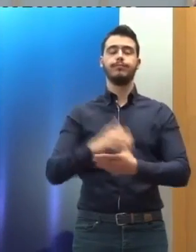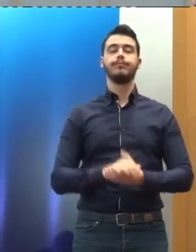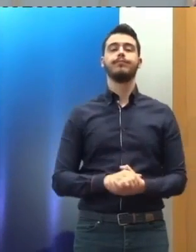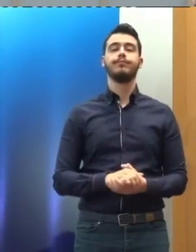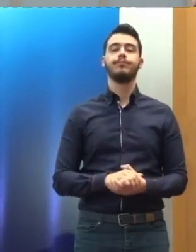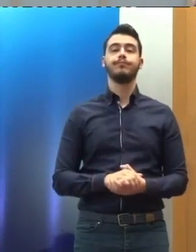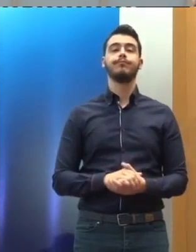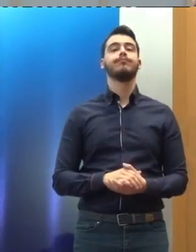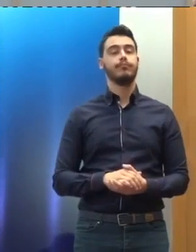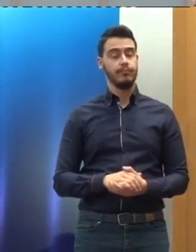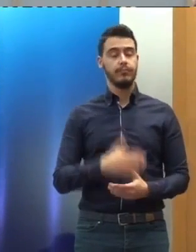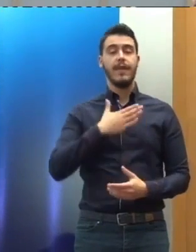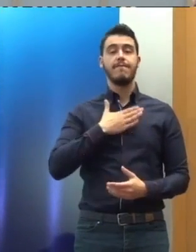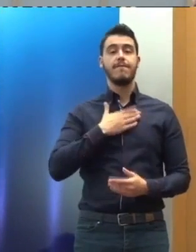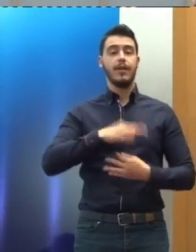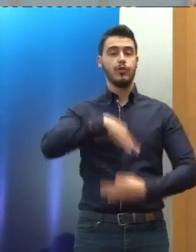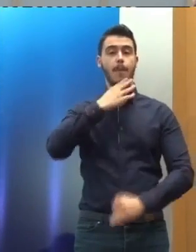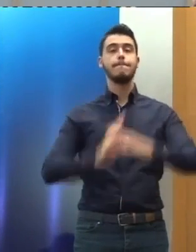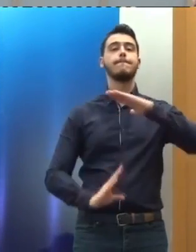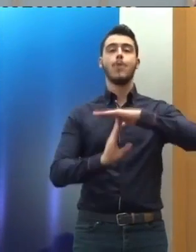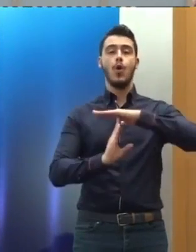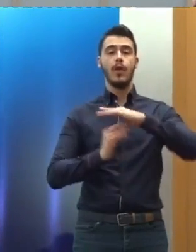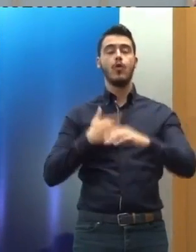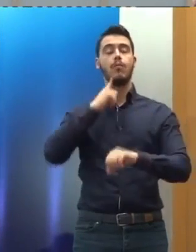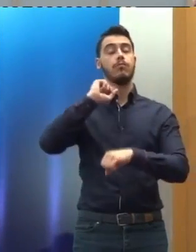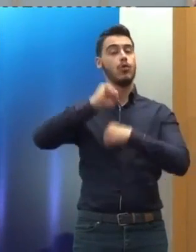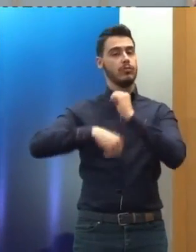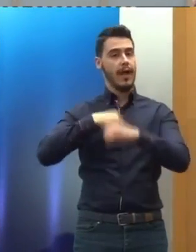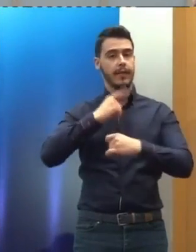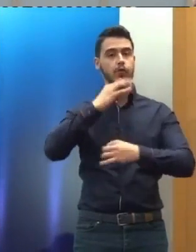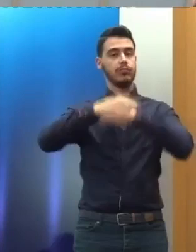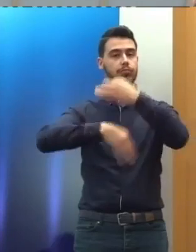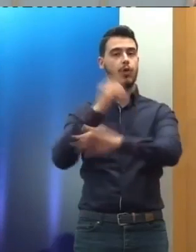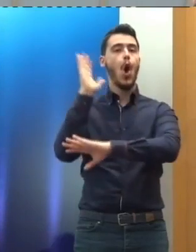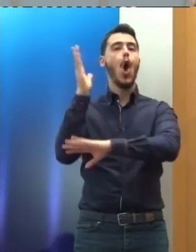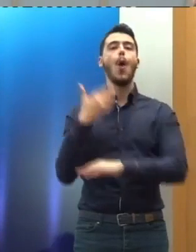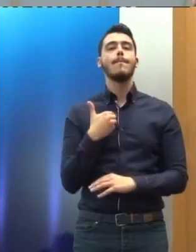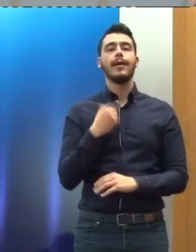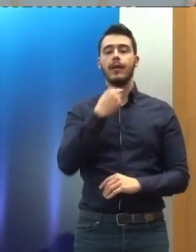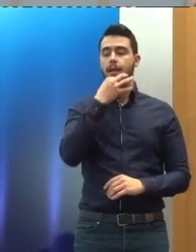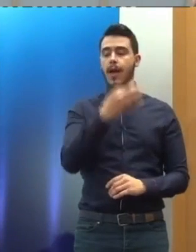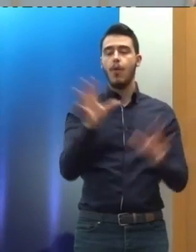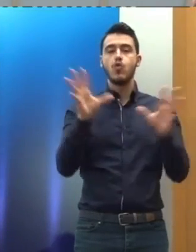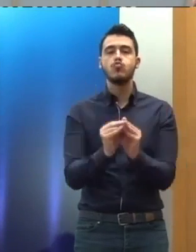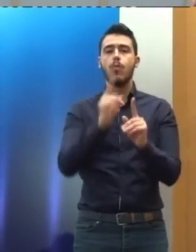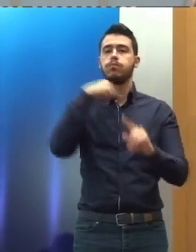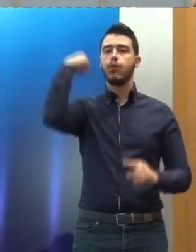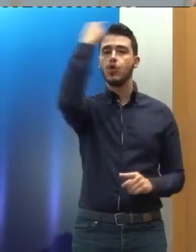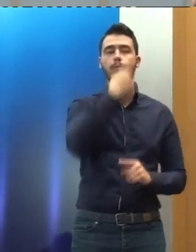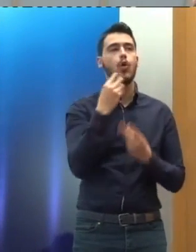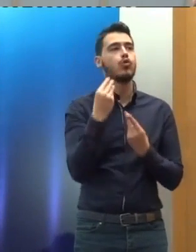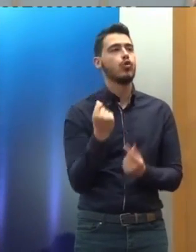Σας ευχαριστώ κύριε Πρόεδρε. Στην εισήγησή μου αυτή θα προσπαθήσω να μοιραστώ κάποιες προσωπικές εντυπώσεις στη συνέχεια των